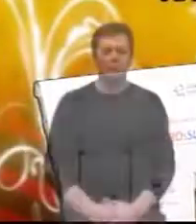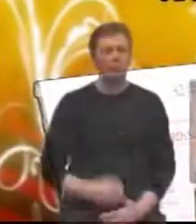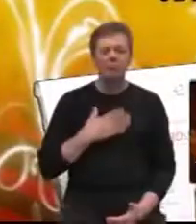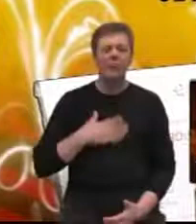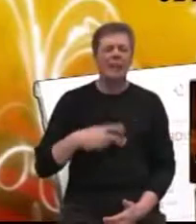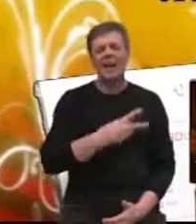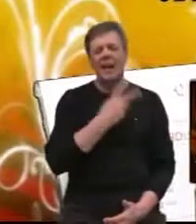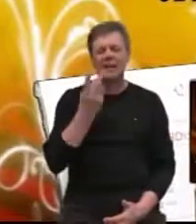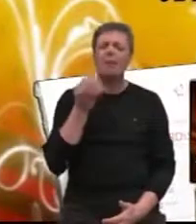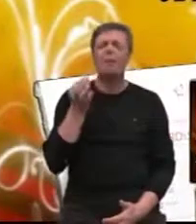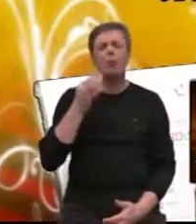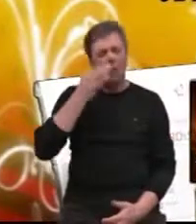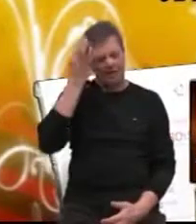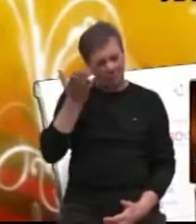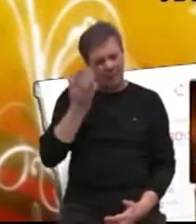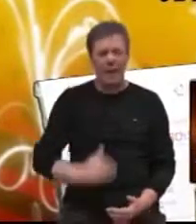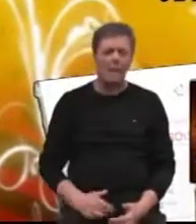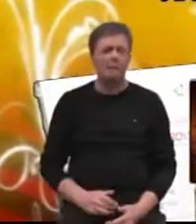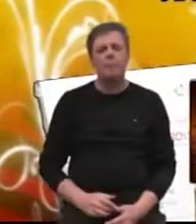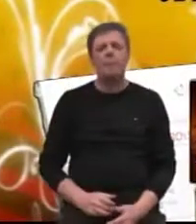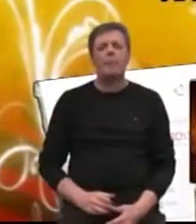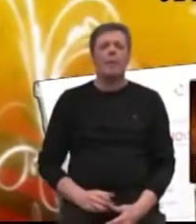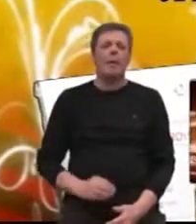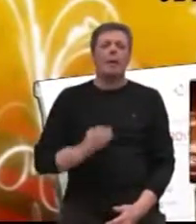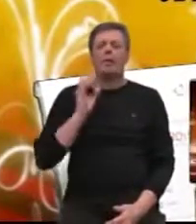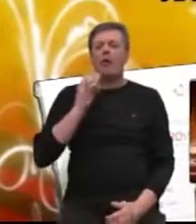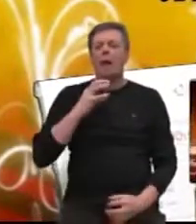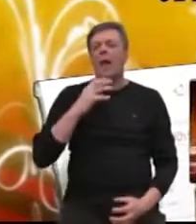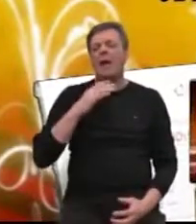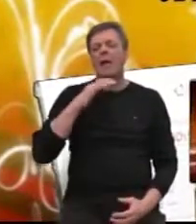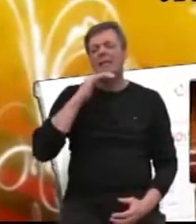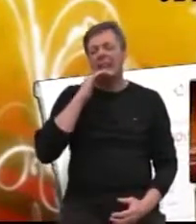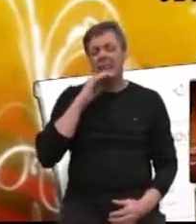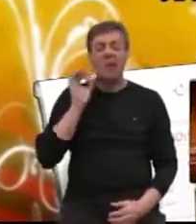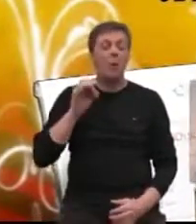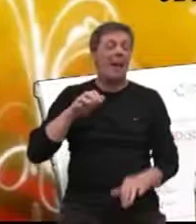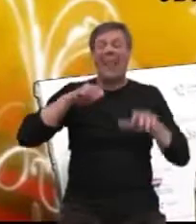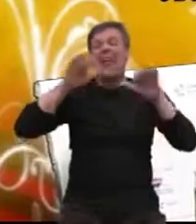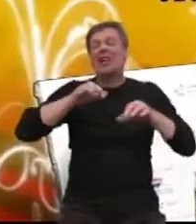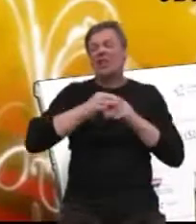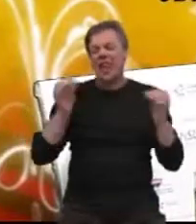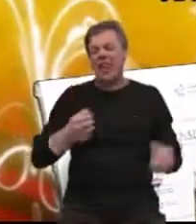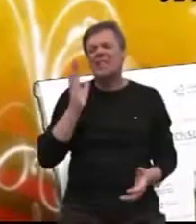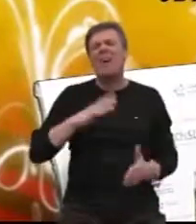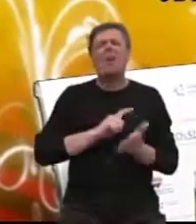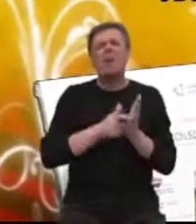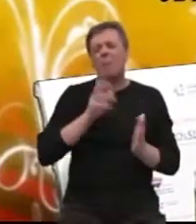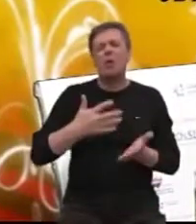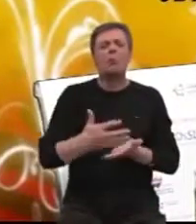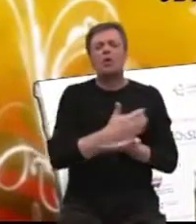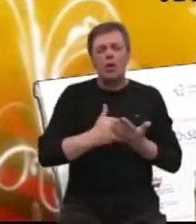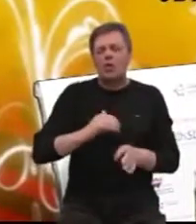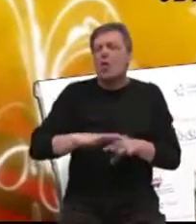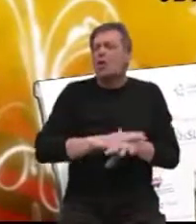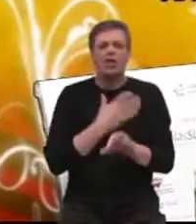Poštovani gledatelji, dobar vam dan, dobar vam svijeda, dobar vam kišni dan. Uvijek svako vrijeme možemo iskoristiti za